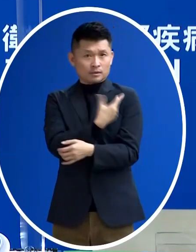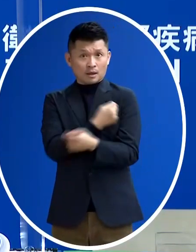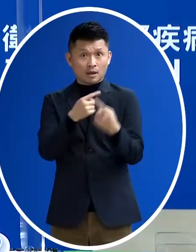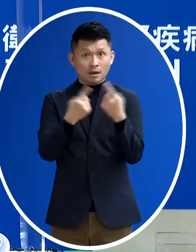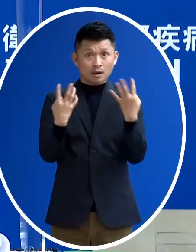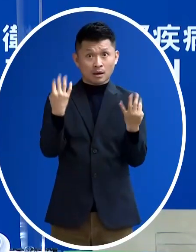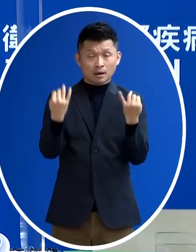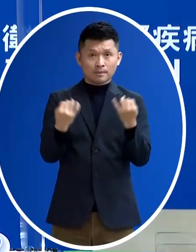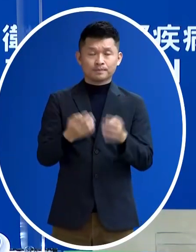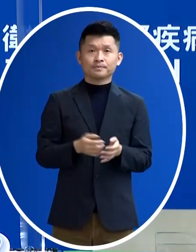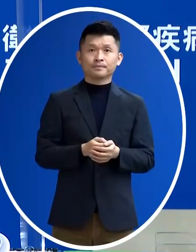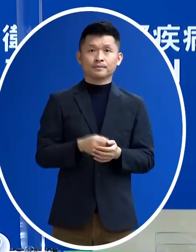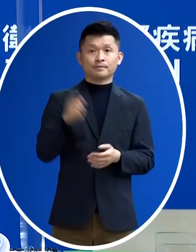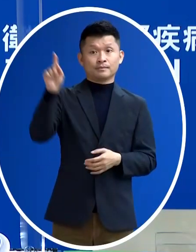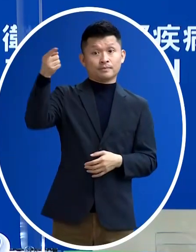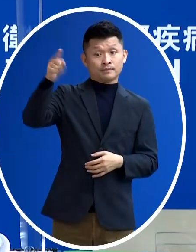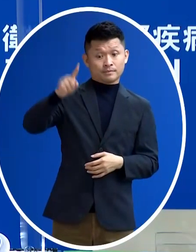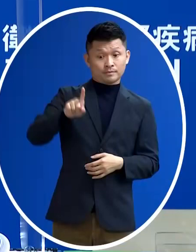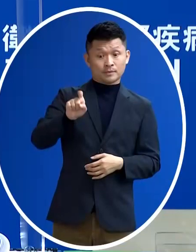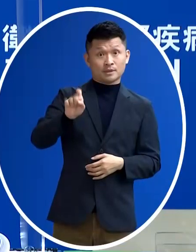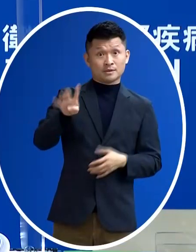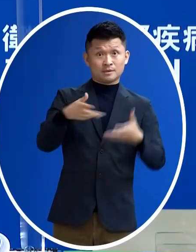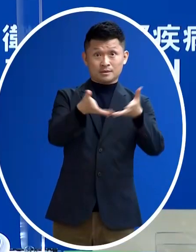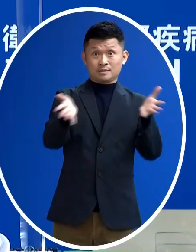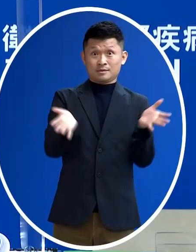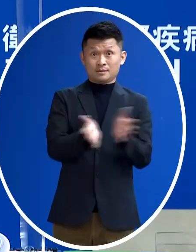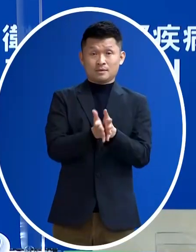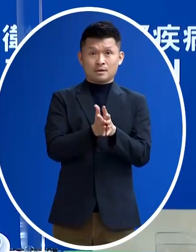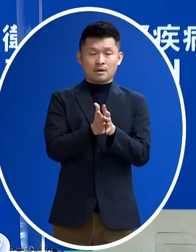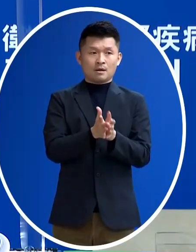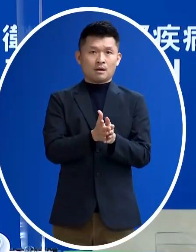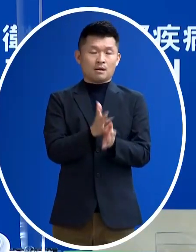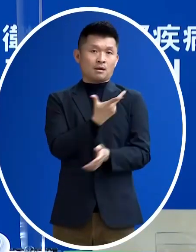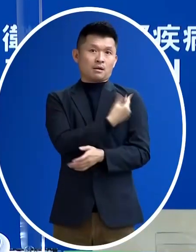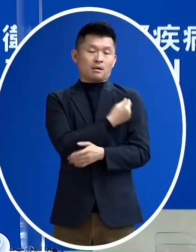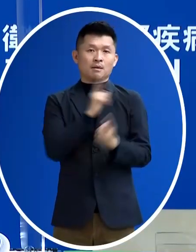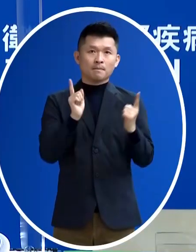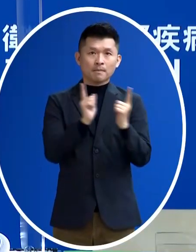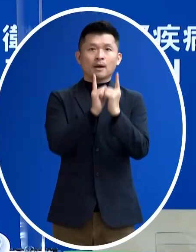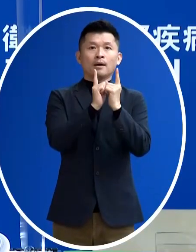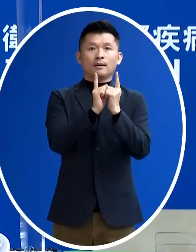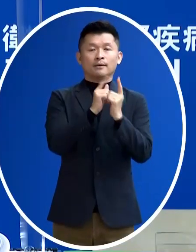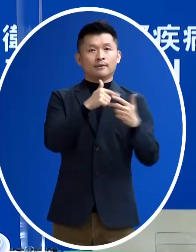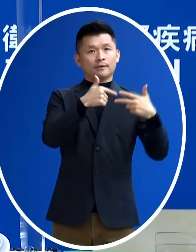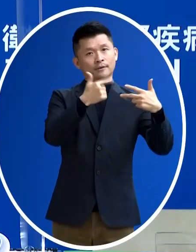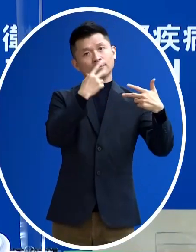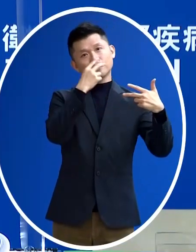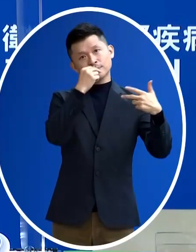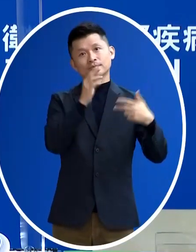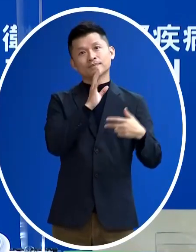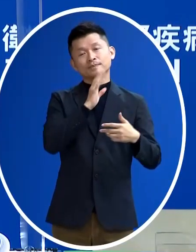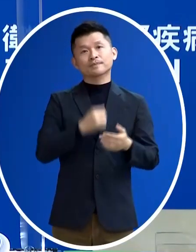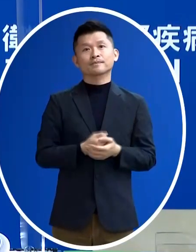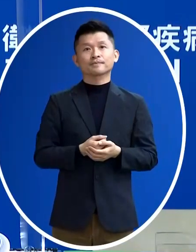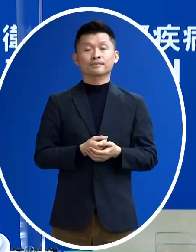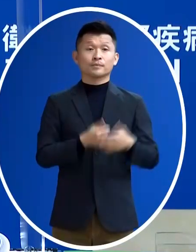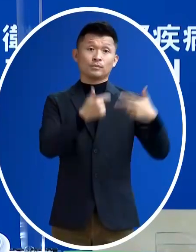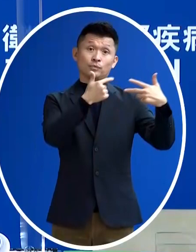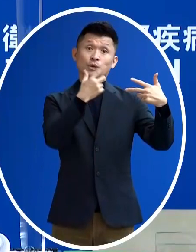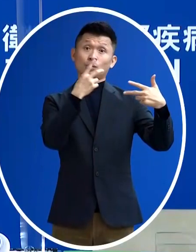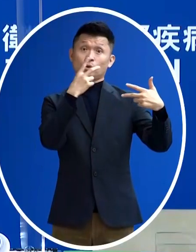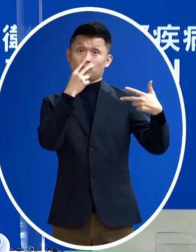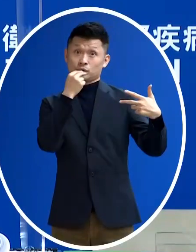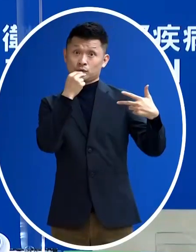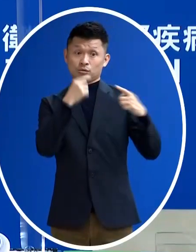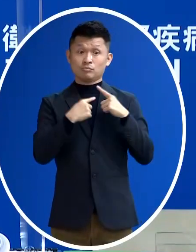第14期 剛好遇到6日那這本來 本來這個施打的6日的